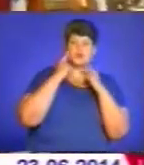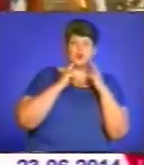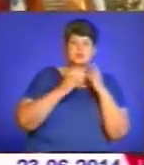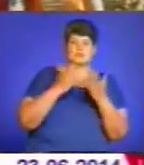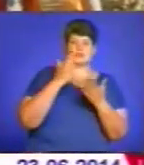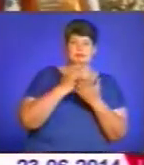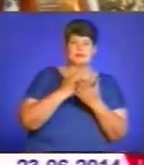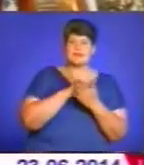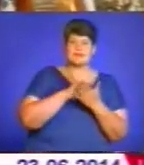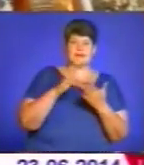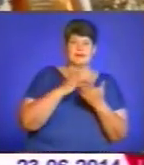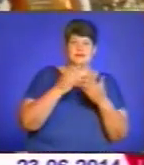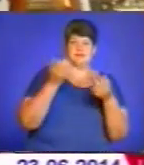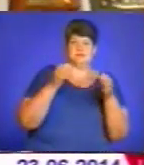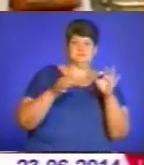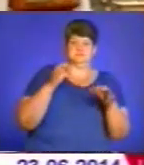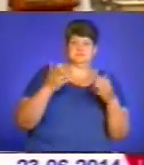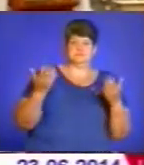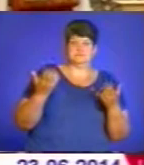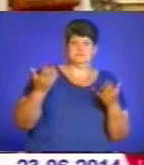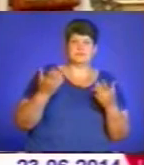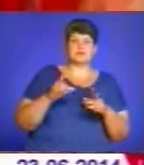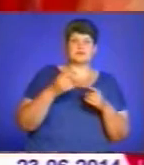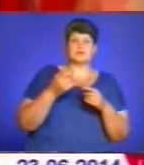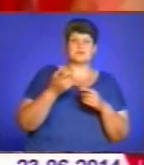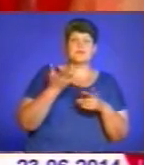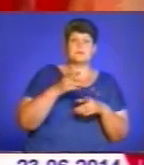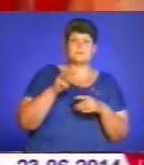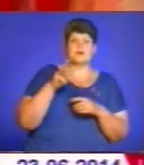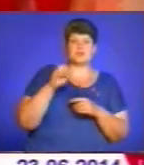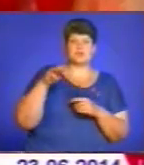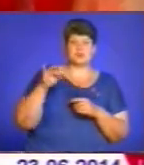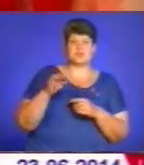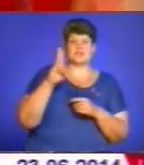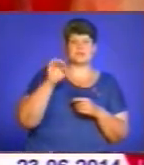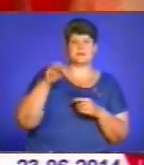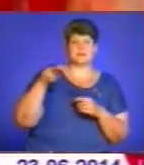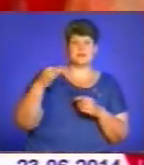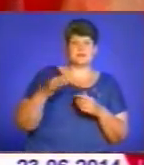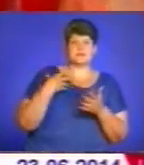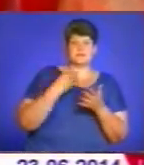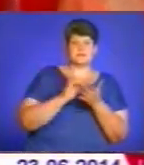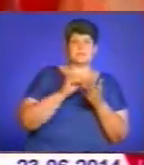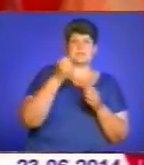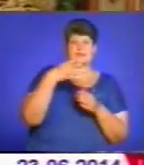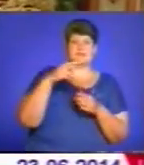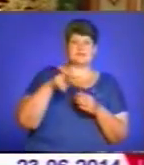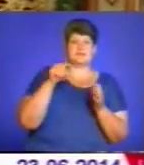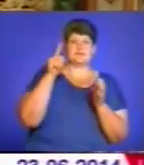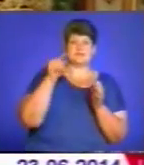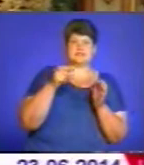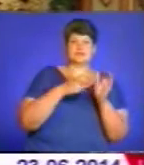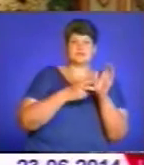Божої не є природнього походження. Митрополит Афанасій Шептицький своїм декретом 15 липня 1730